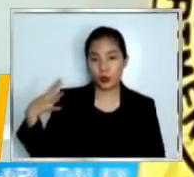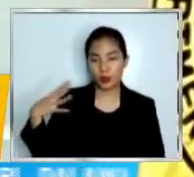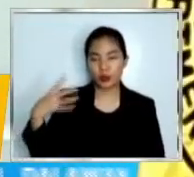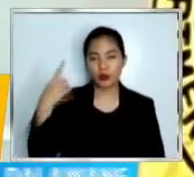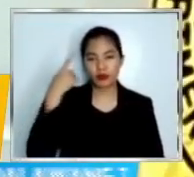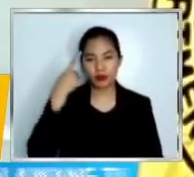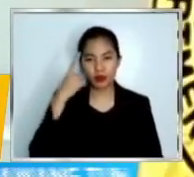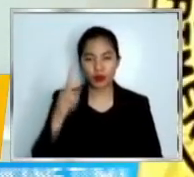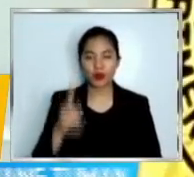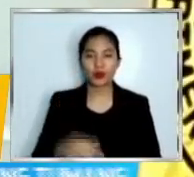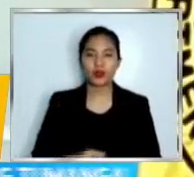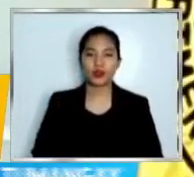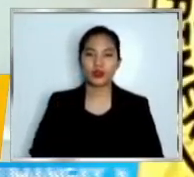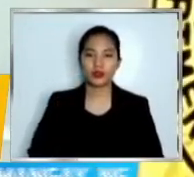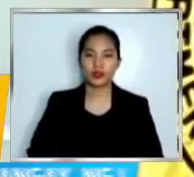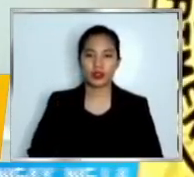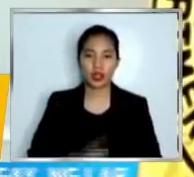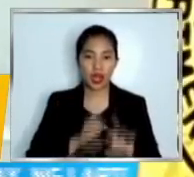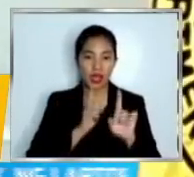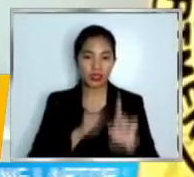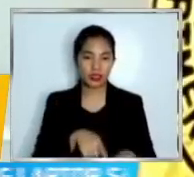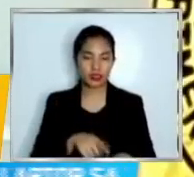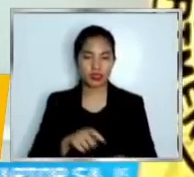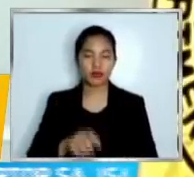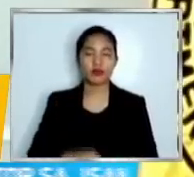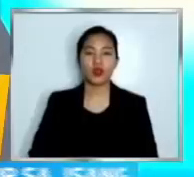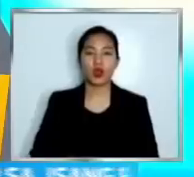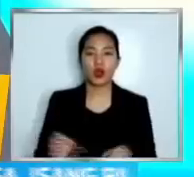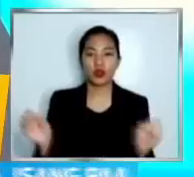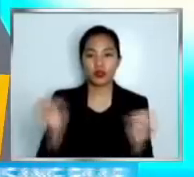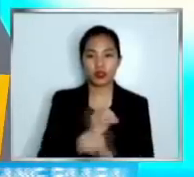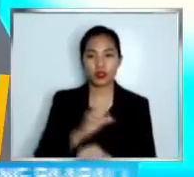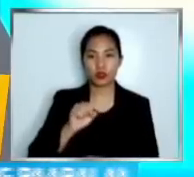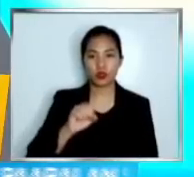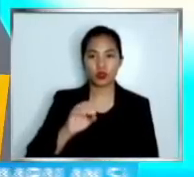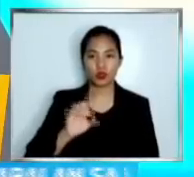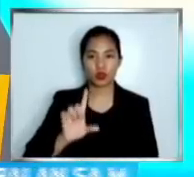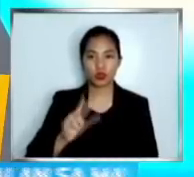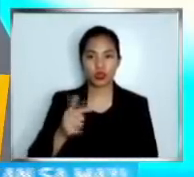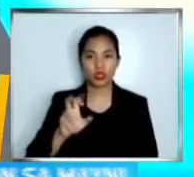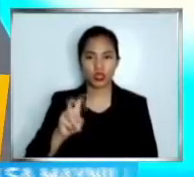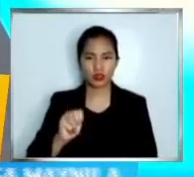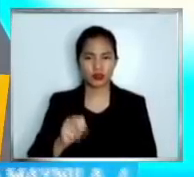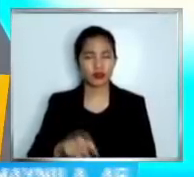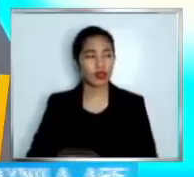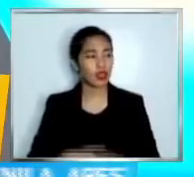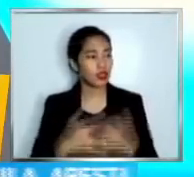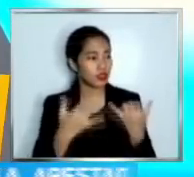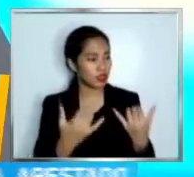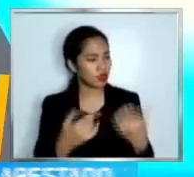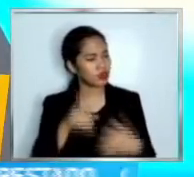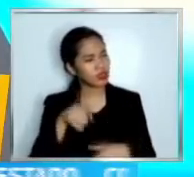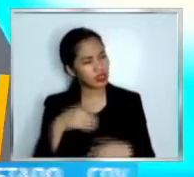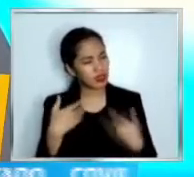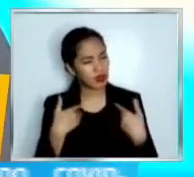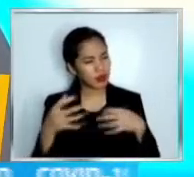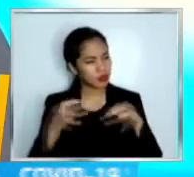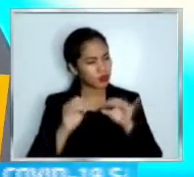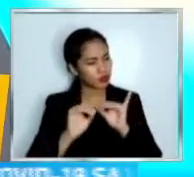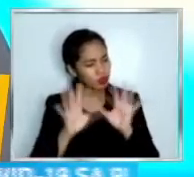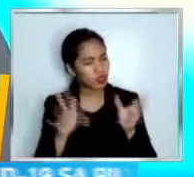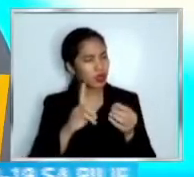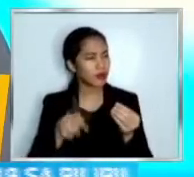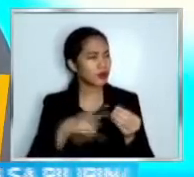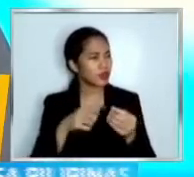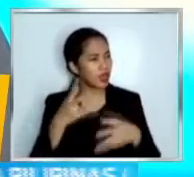magkagaling sa Office of the Solicitor. Pero at this point po, may mga kailangan pa ba kayong linawin o gusto kayong idagdag na impormasyon sa ginagawang pagdinig